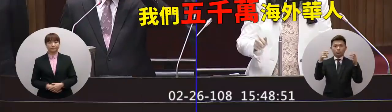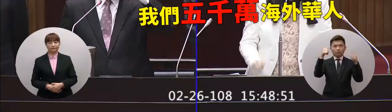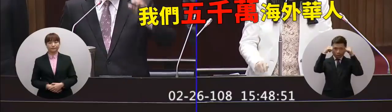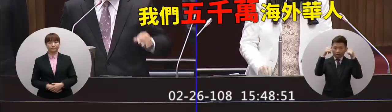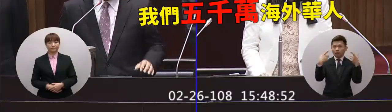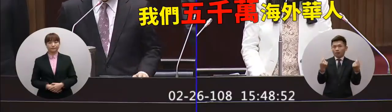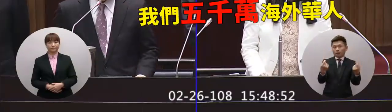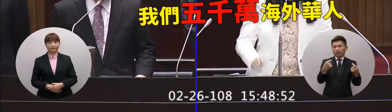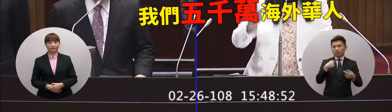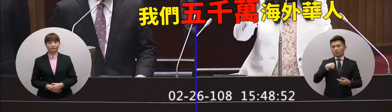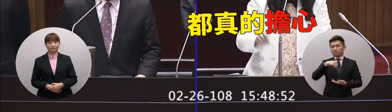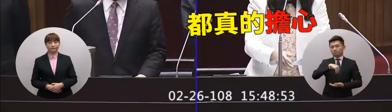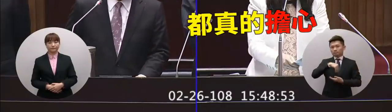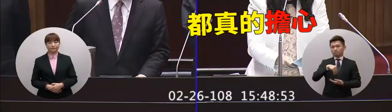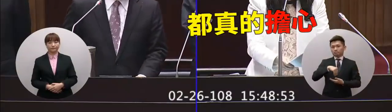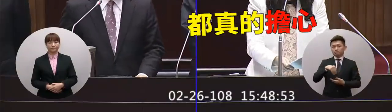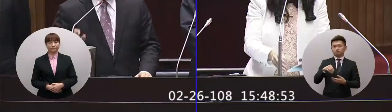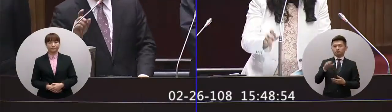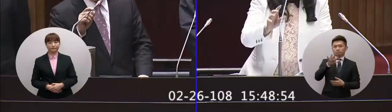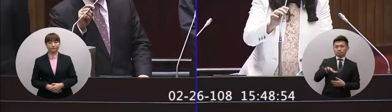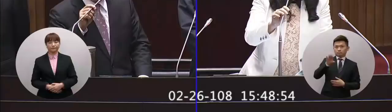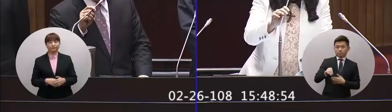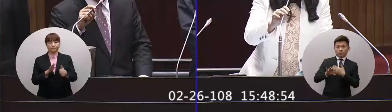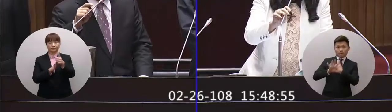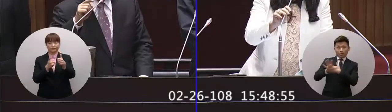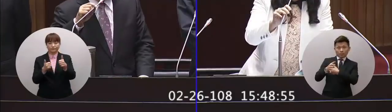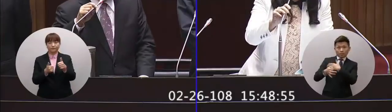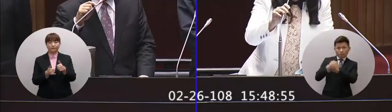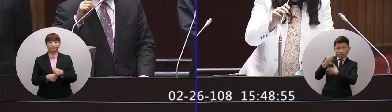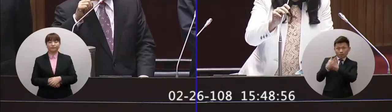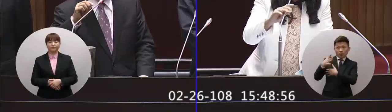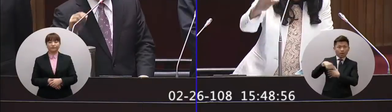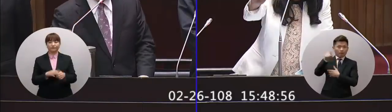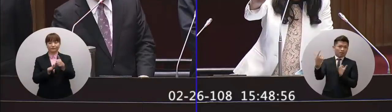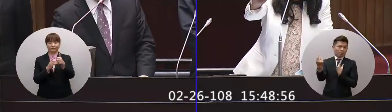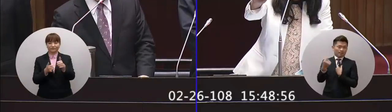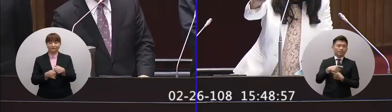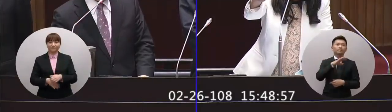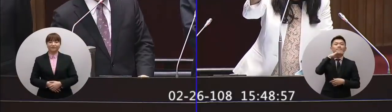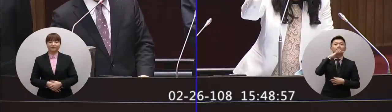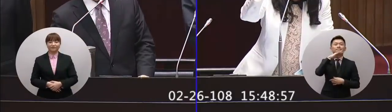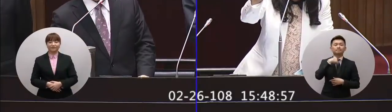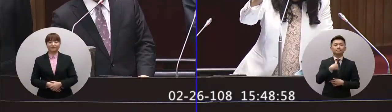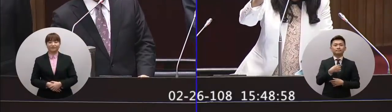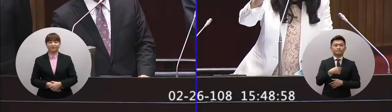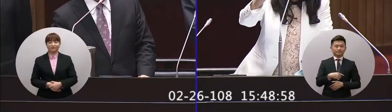胞真的擔心我們五千萬海外華人都真的擔心最後我要跟我還要跟院長還沒講完院長還有一件事